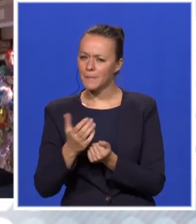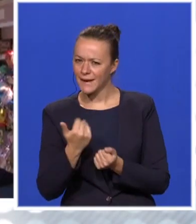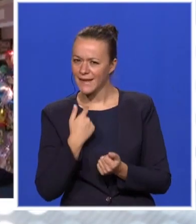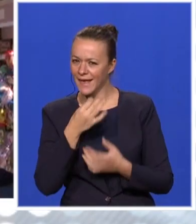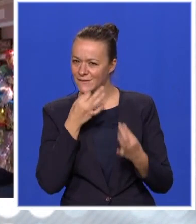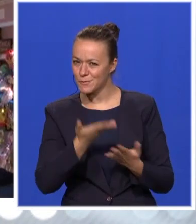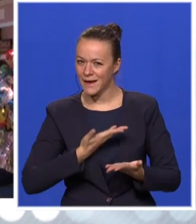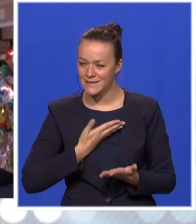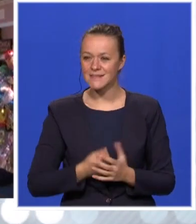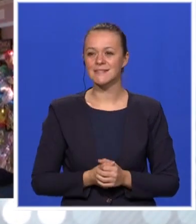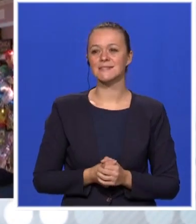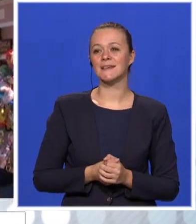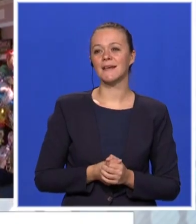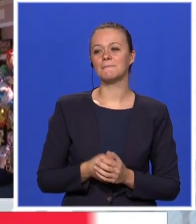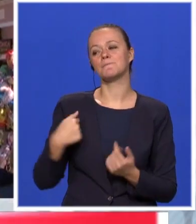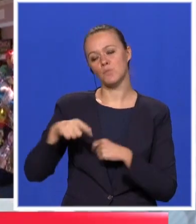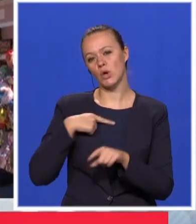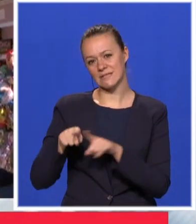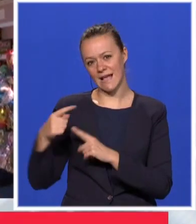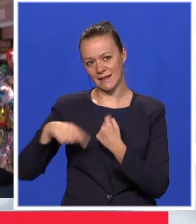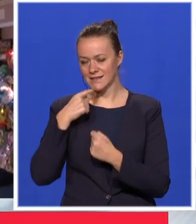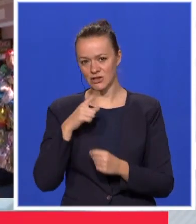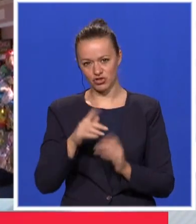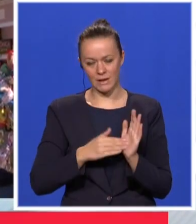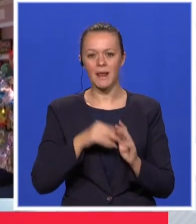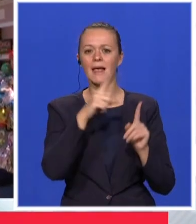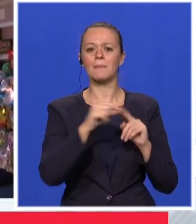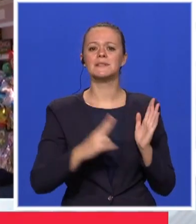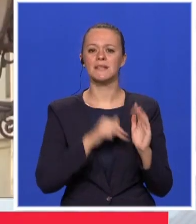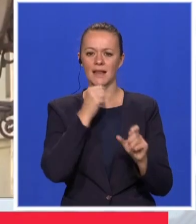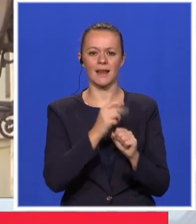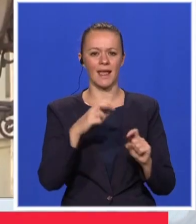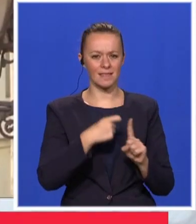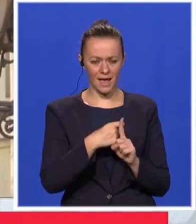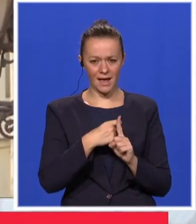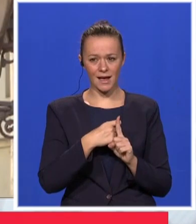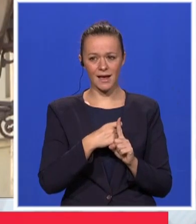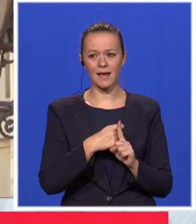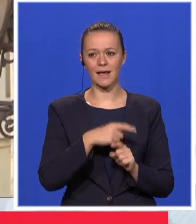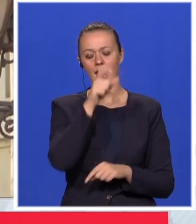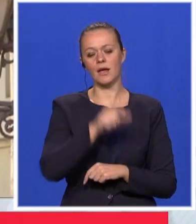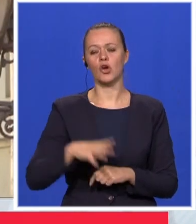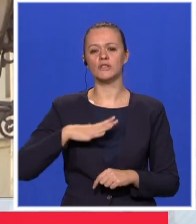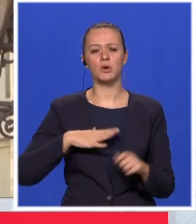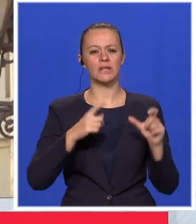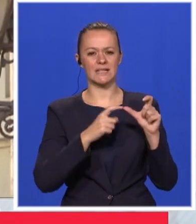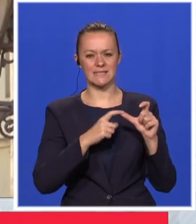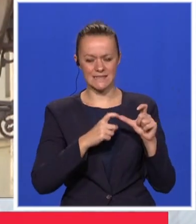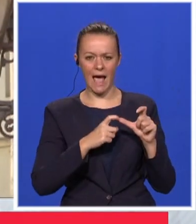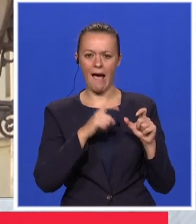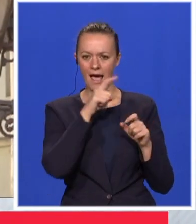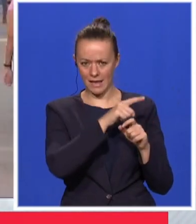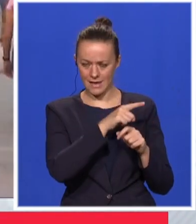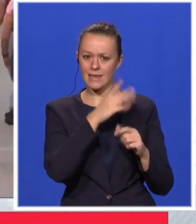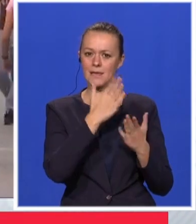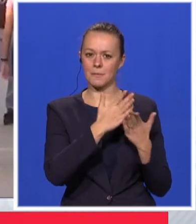opominju samo moji saradnice, da ne govorim. Jedni je japanski nidek, svi imali smo gospodine, seki drugi čovjek te korporacije